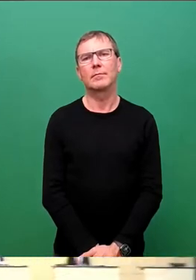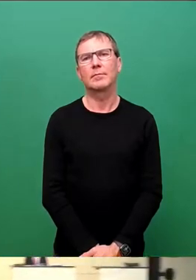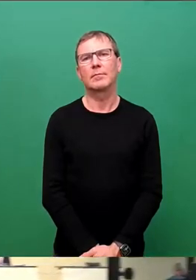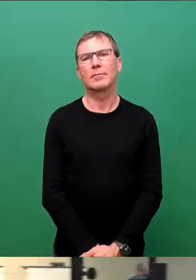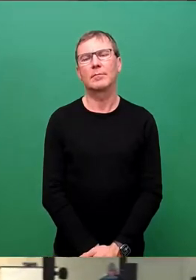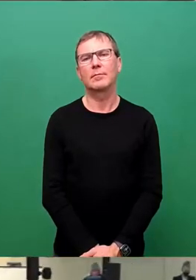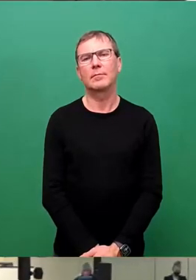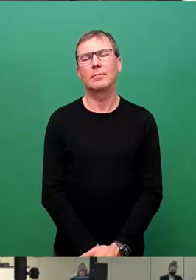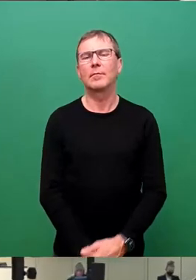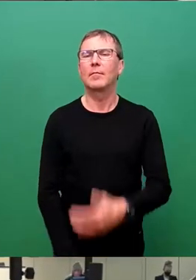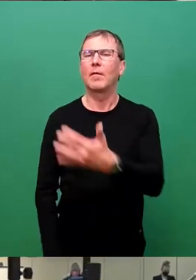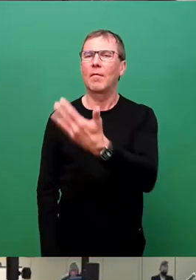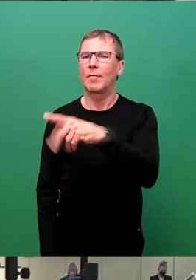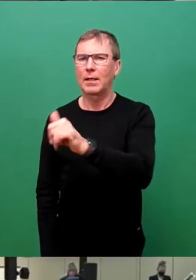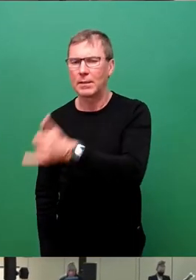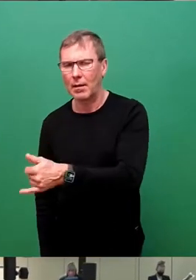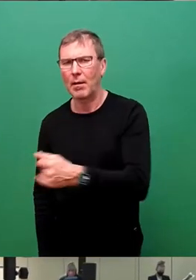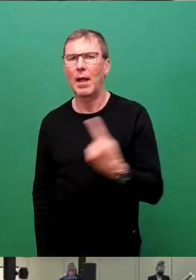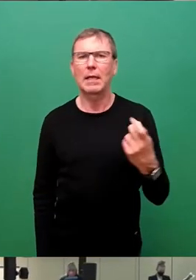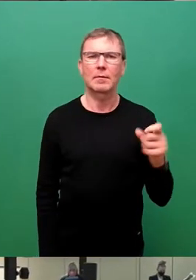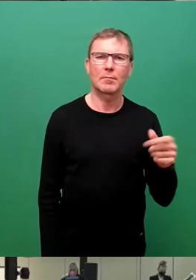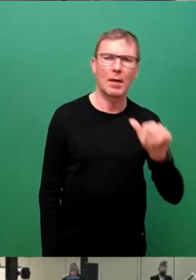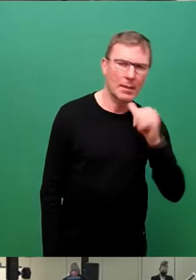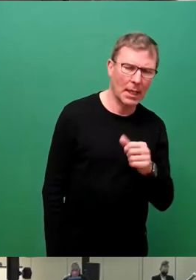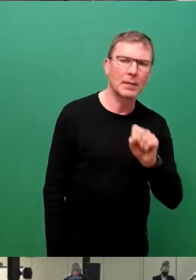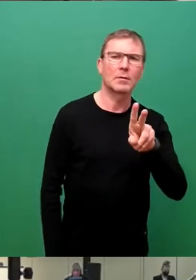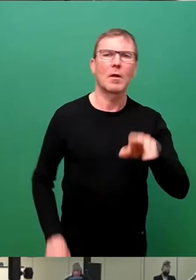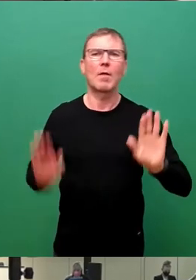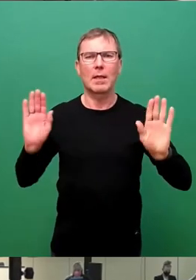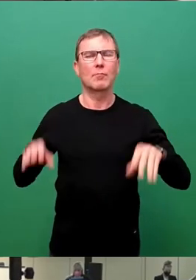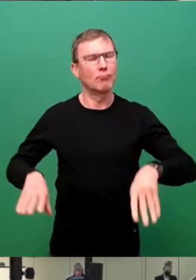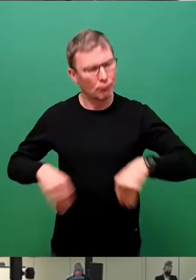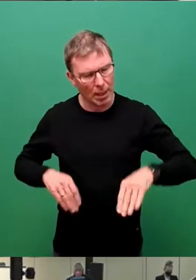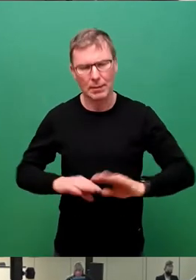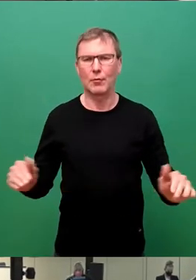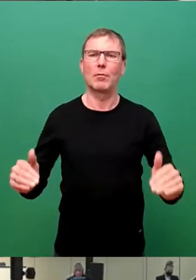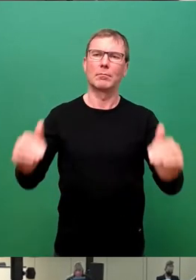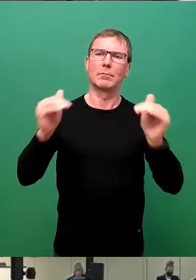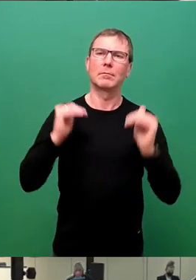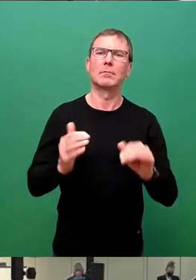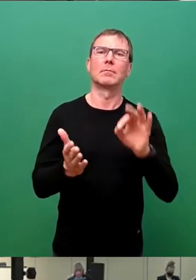Gegenstimmen? Gegenstimmen? Gegenstimmen?